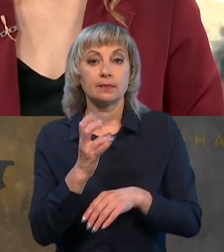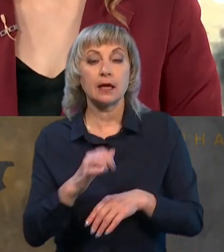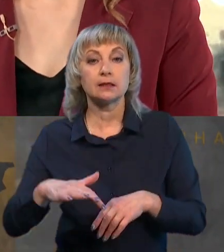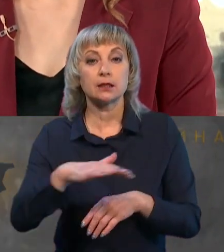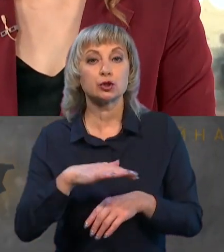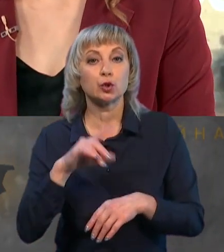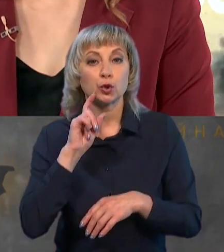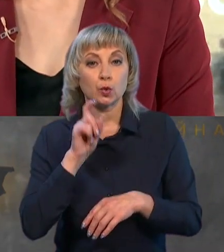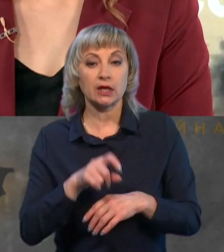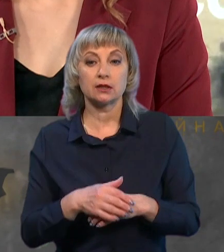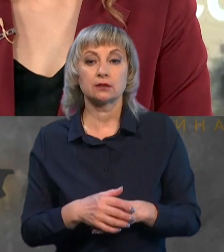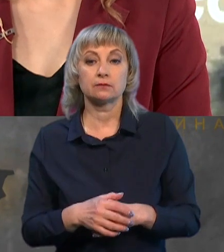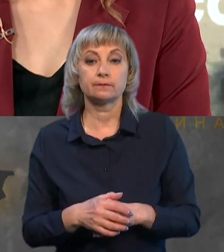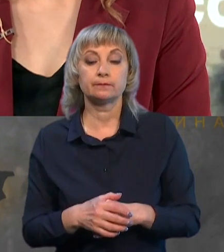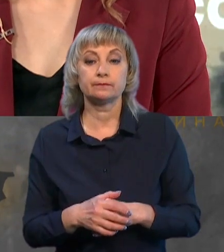України?